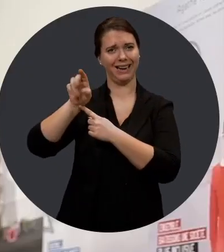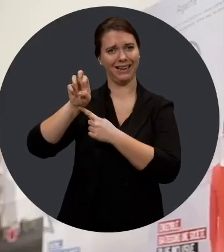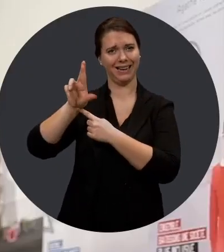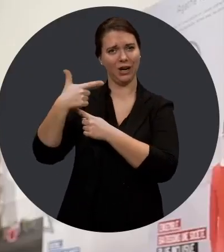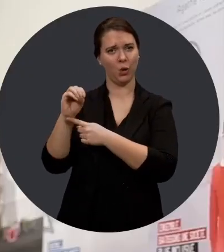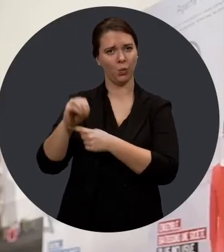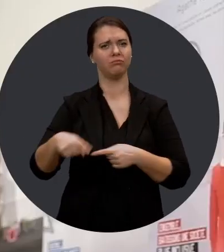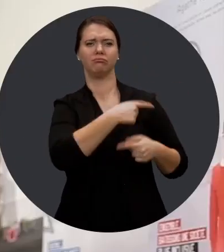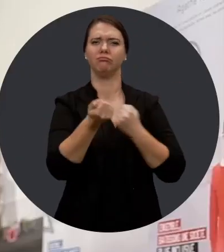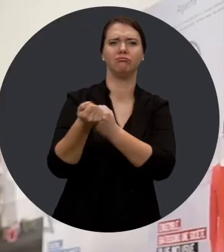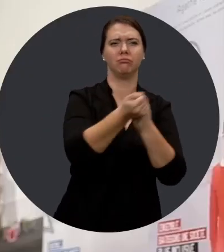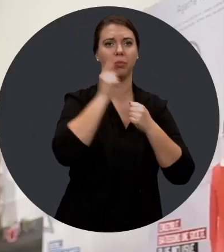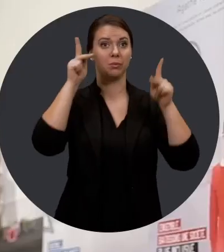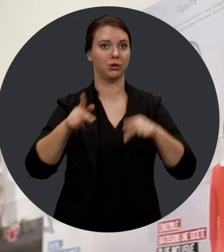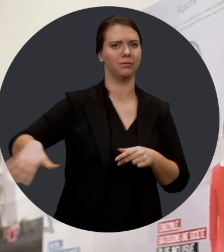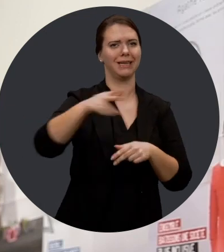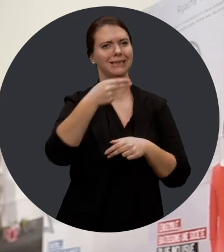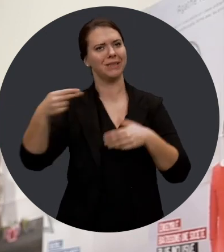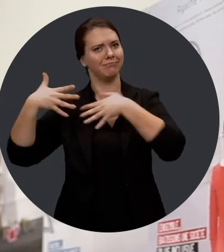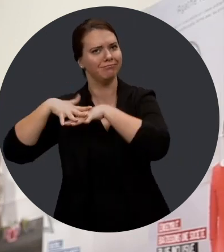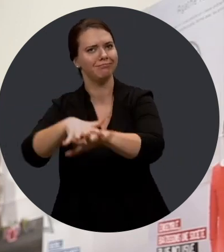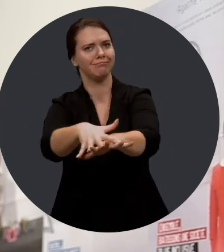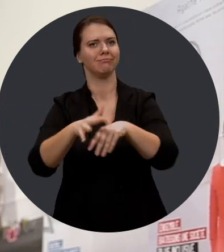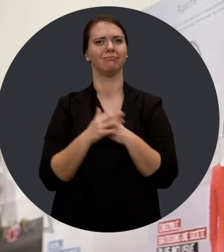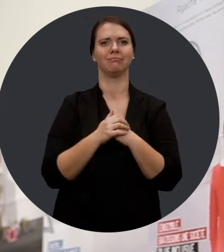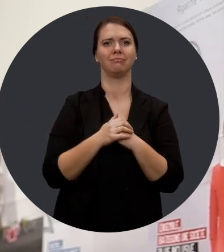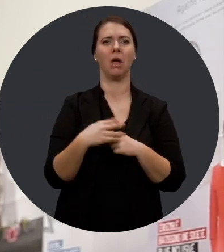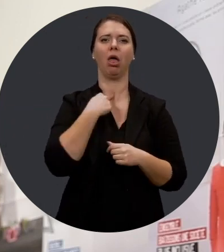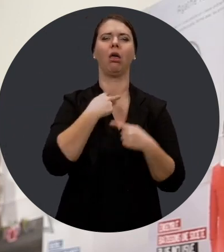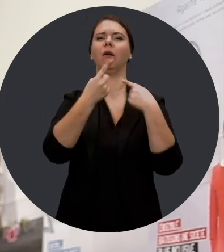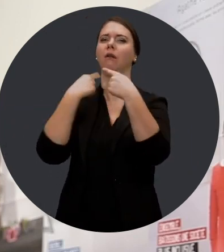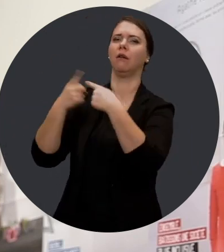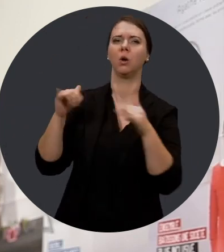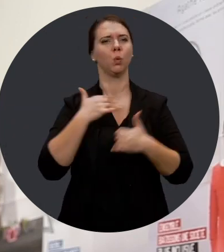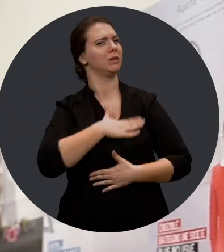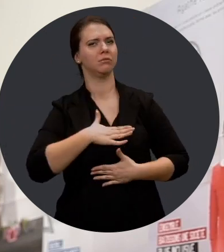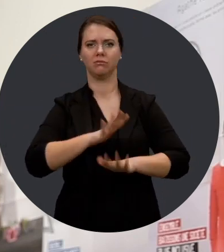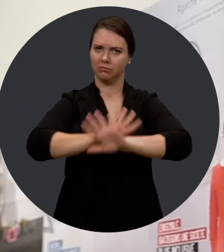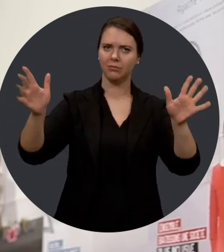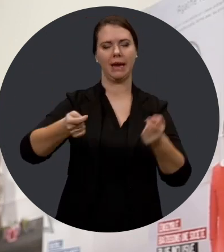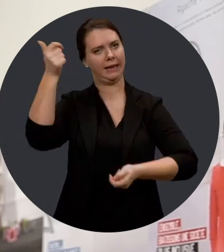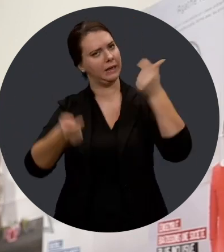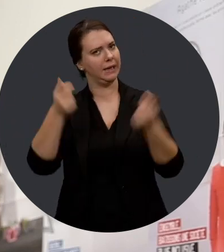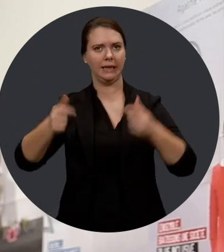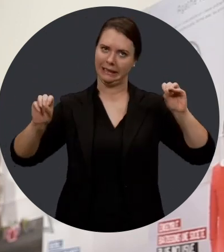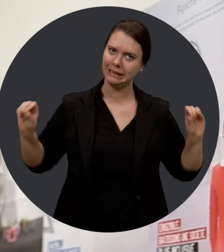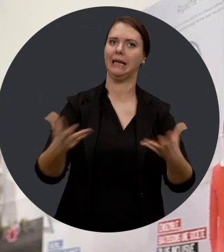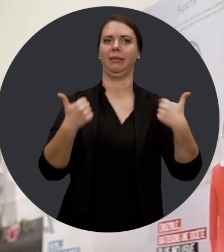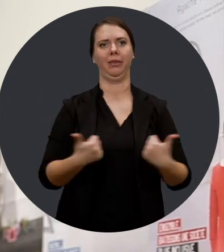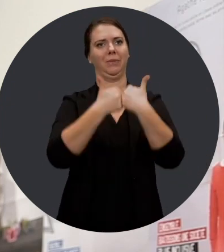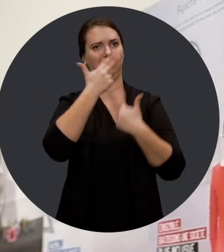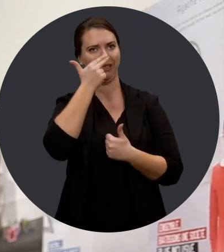qui soutient l'intégration sociale des personnes handicapées par l'abolition des obstacles aux loisirs. Par la création du défi sportif